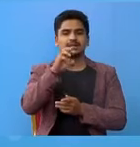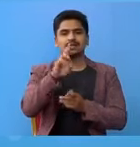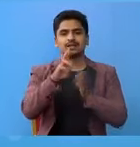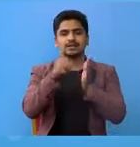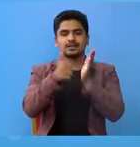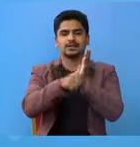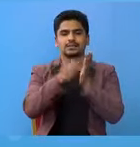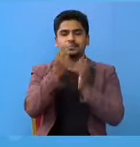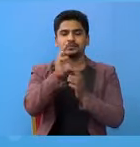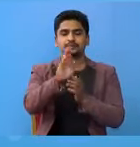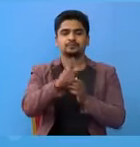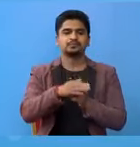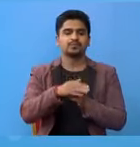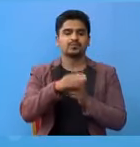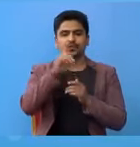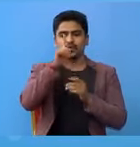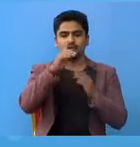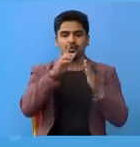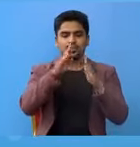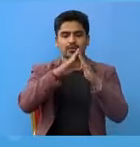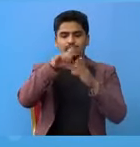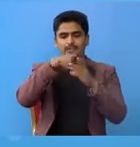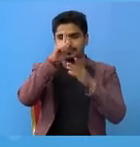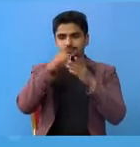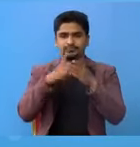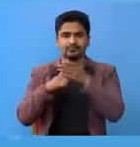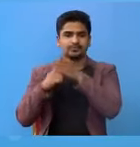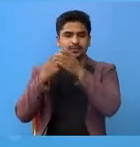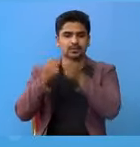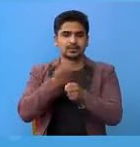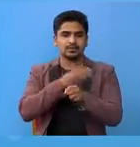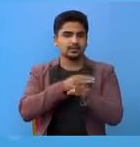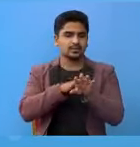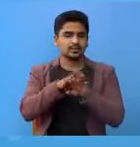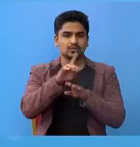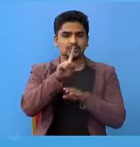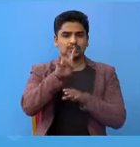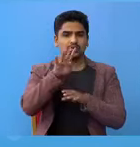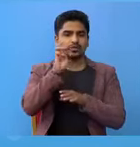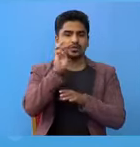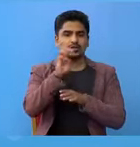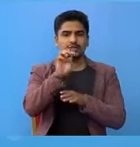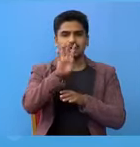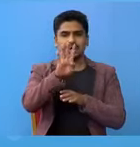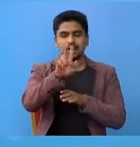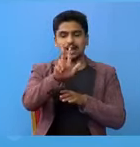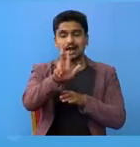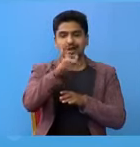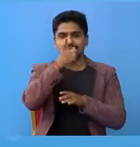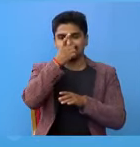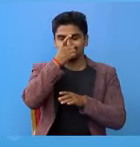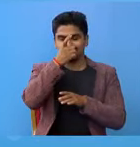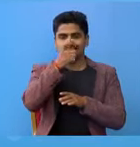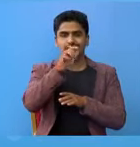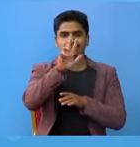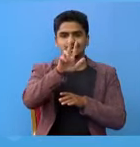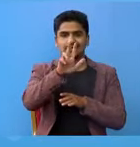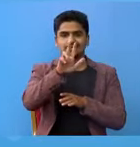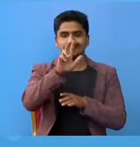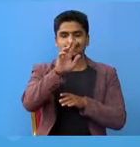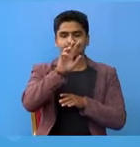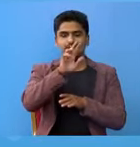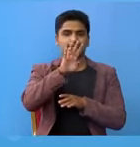टेस्ट वाएको छो क्वारिंटेन मार अनुबायका बेक्ती अरुको संख्या 14,086 छो